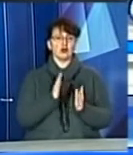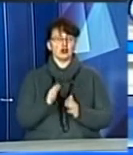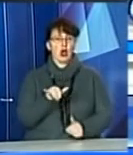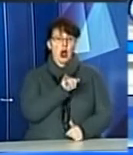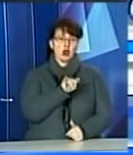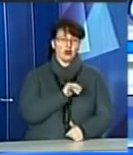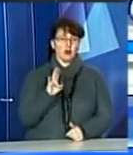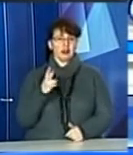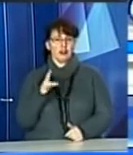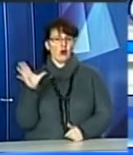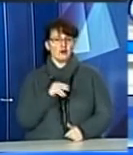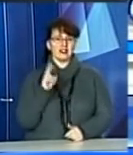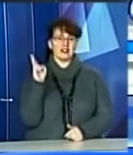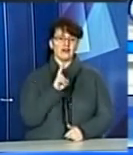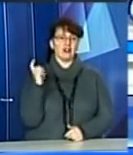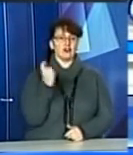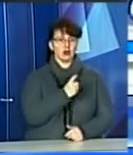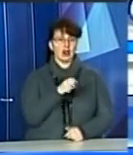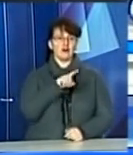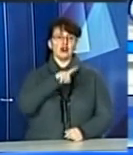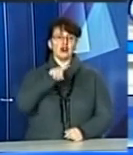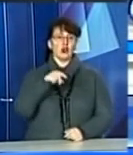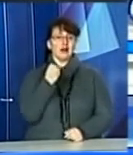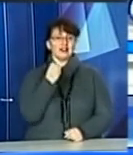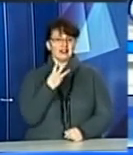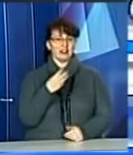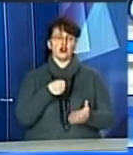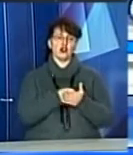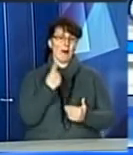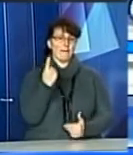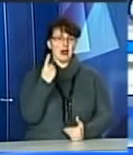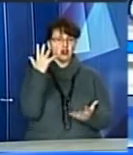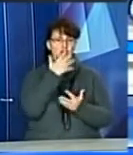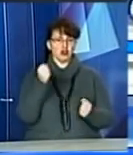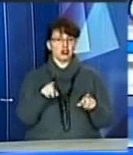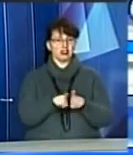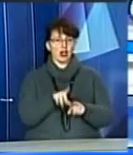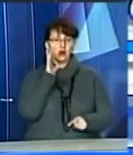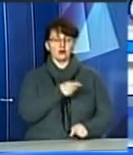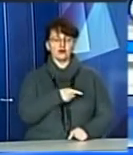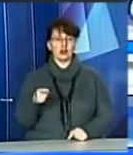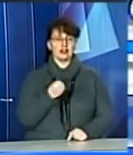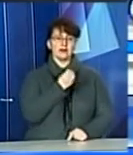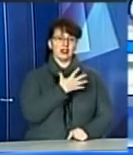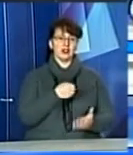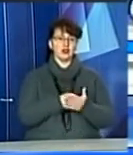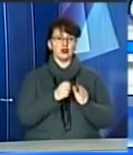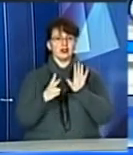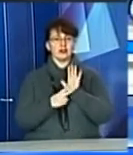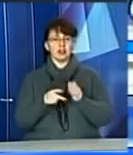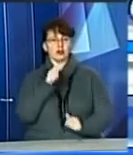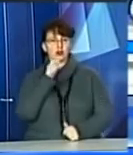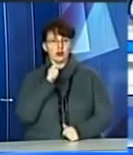усі трамваї та тролейбусний маршрут номер 13 курсуватиме до першої ночі. Також в період з 15 до 17